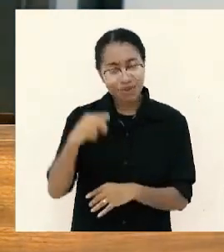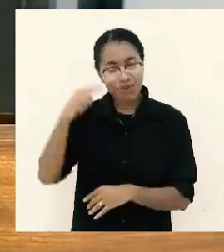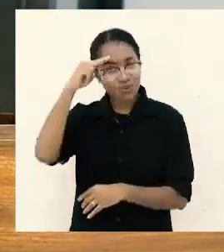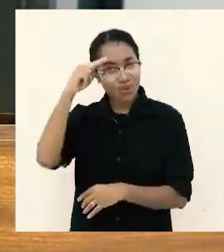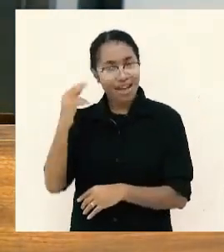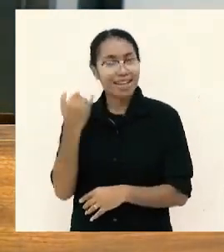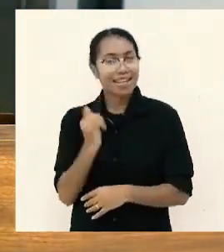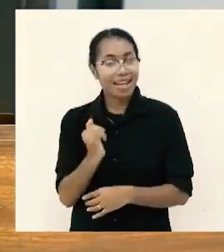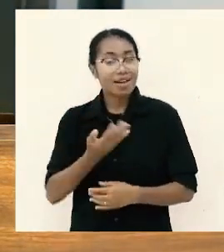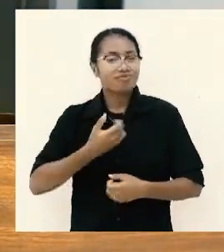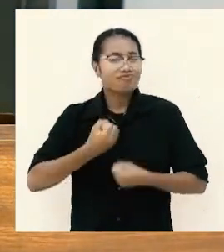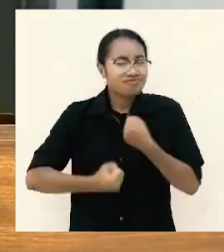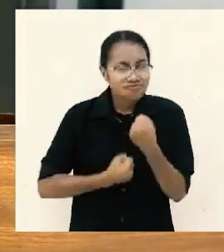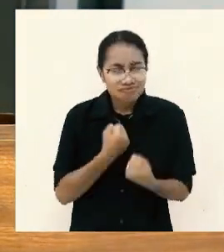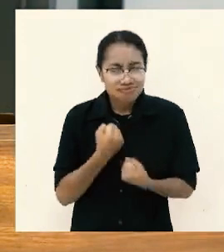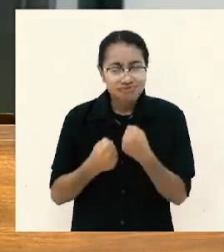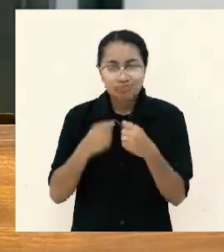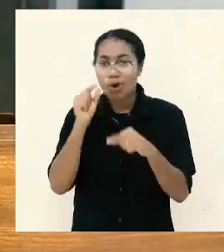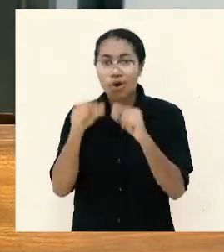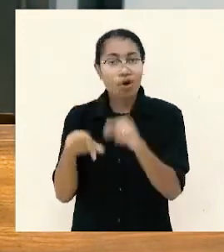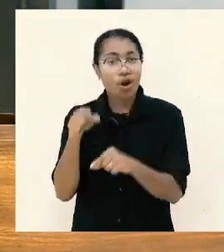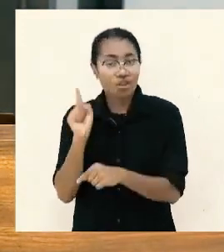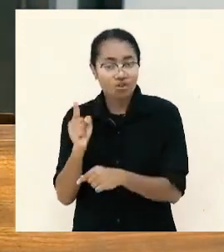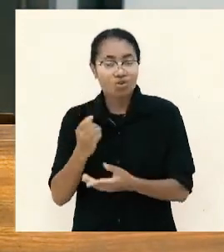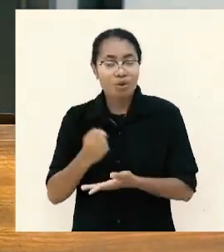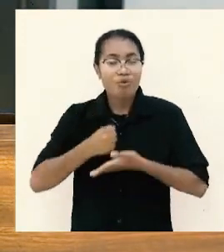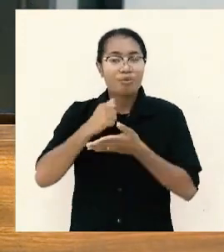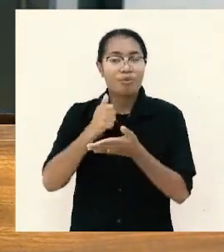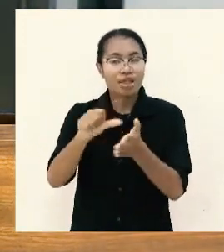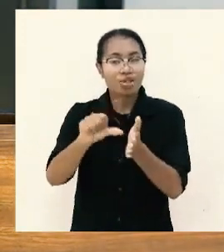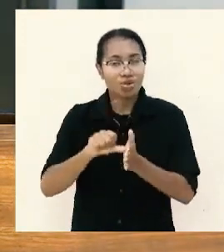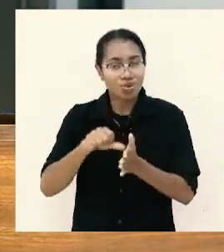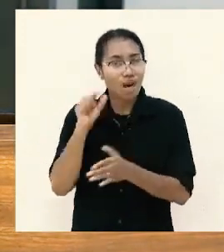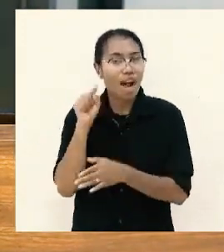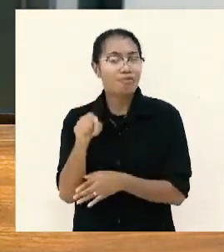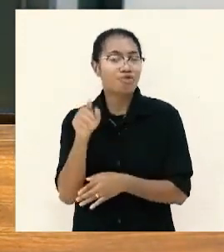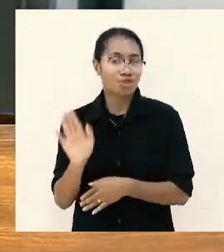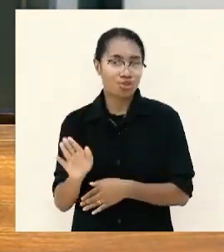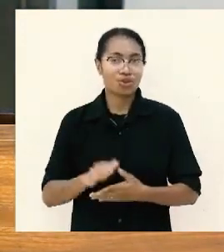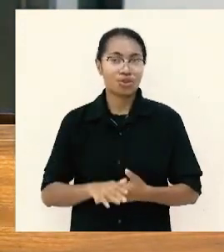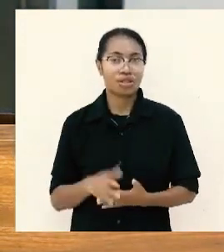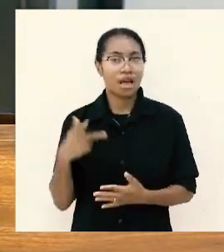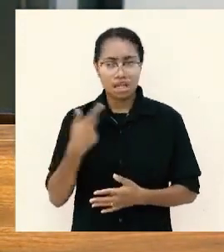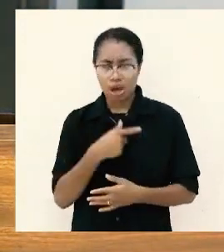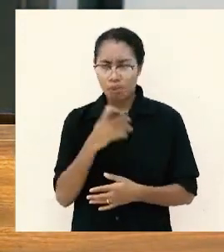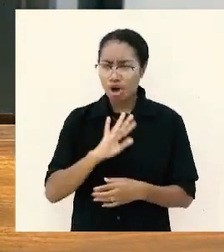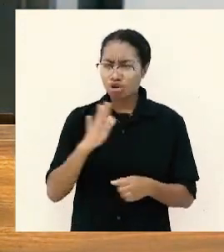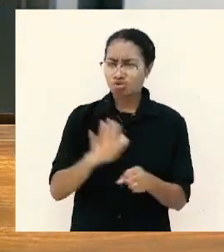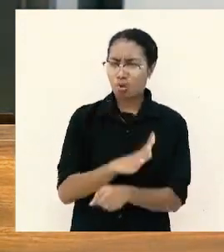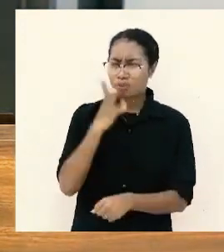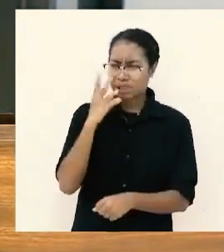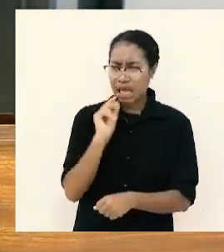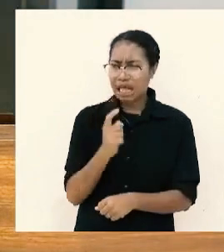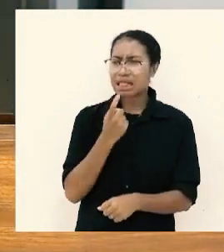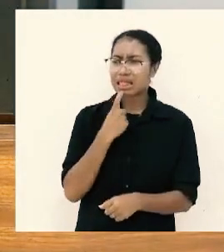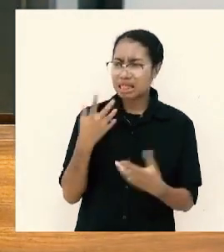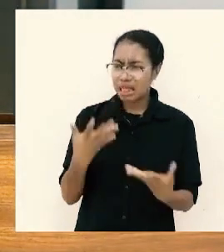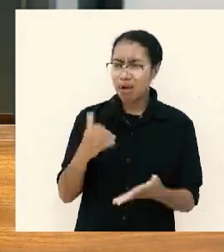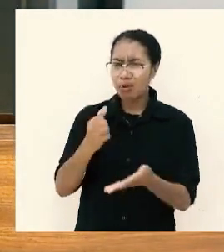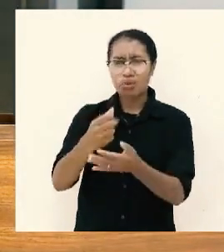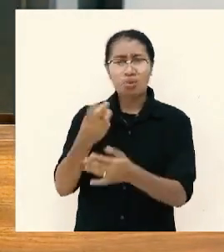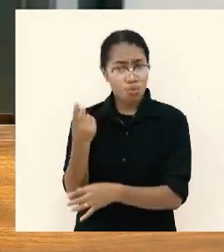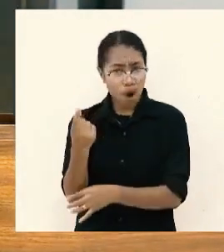menggelakkan orang-orang itu membantu saudara kita bukan hanya bicara soal uang bantuan apa saja